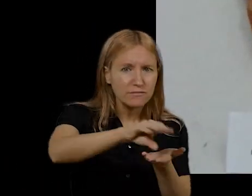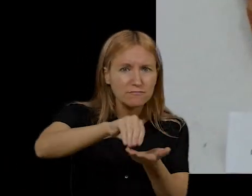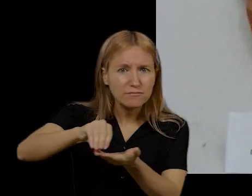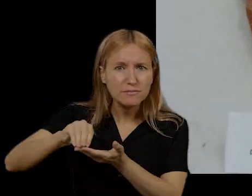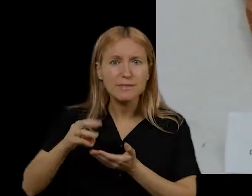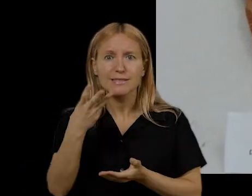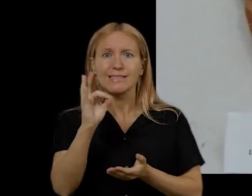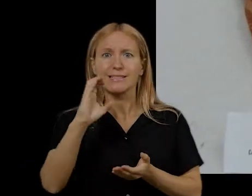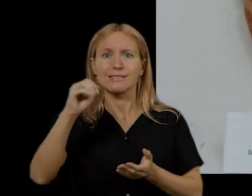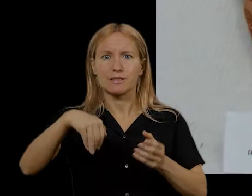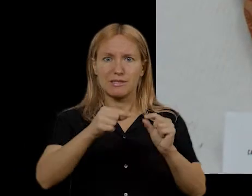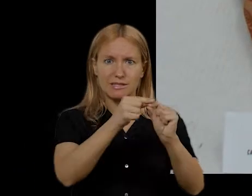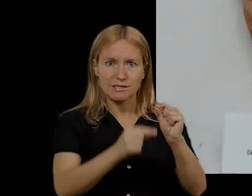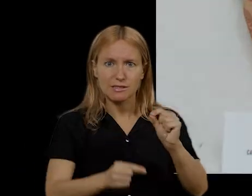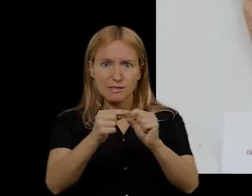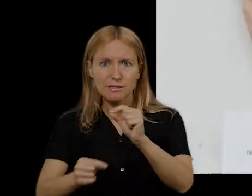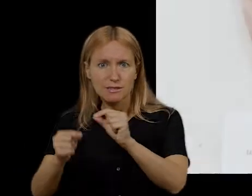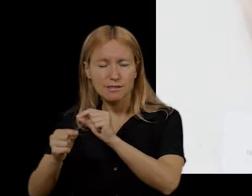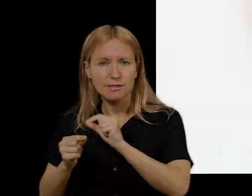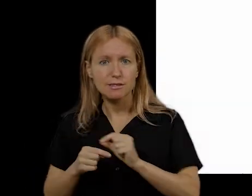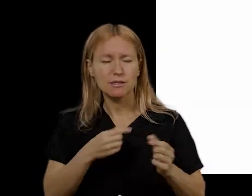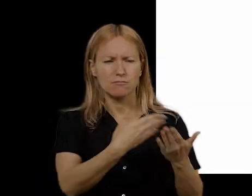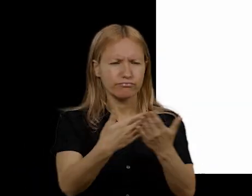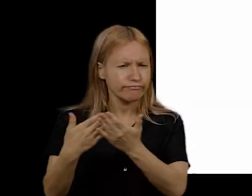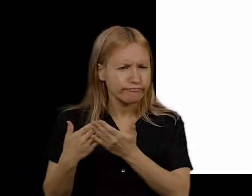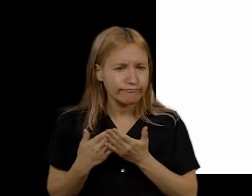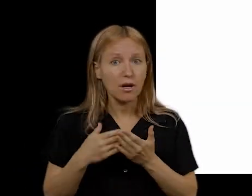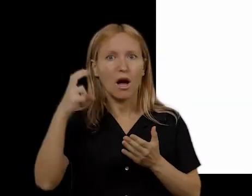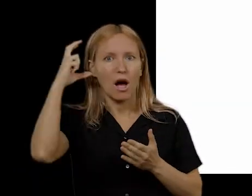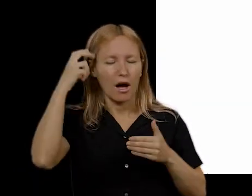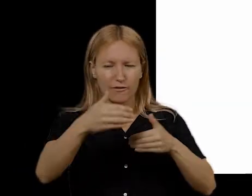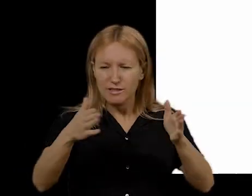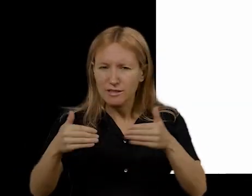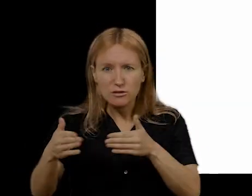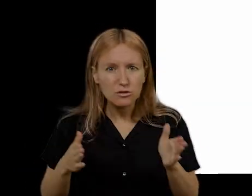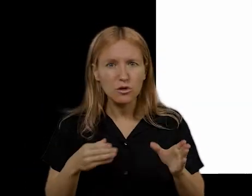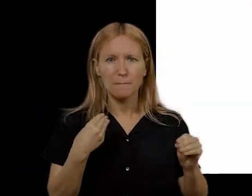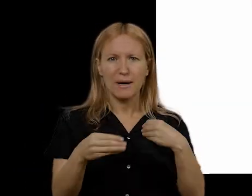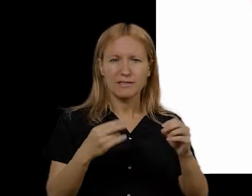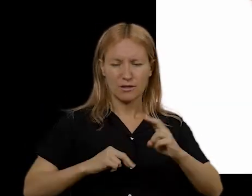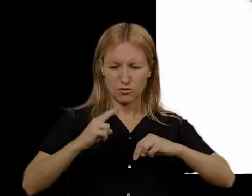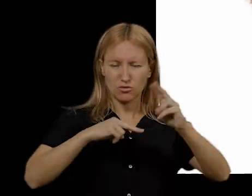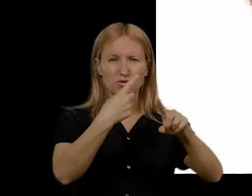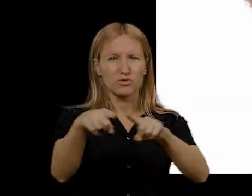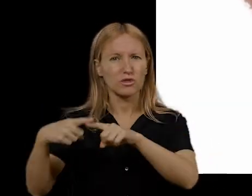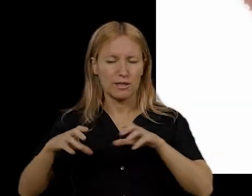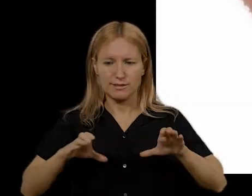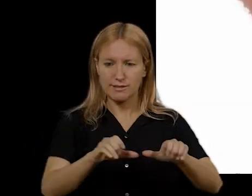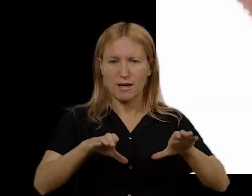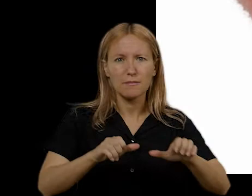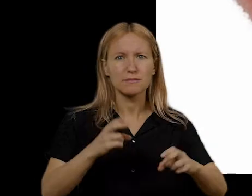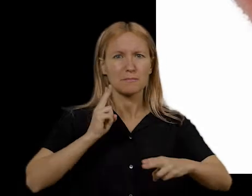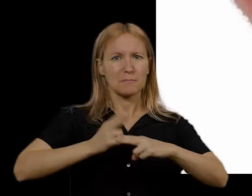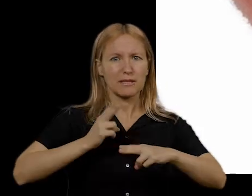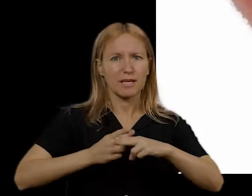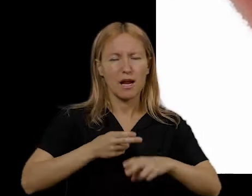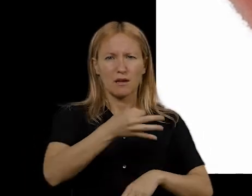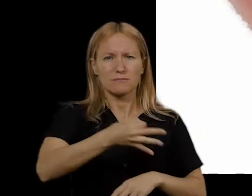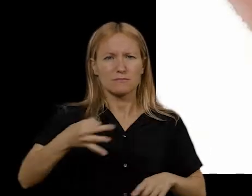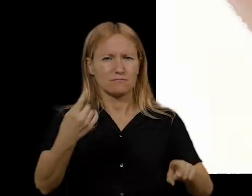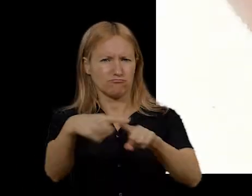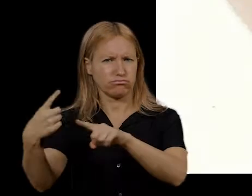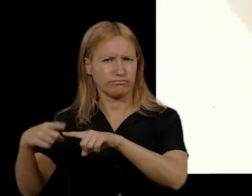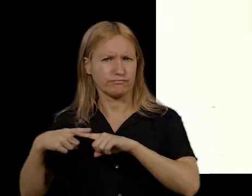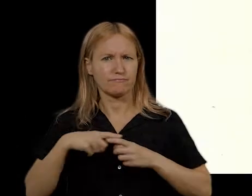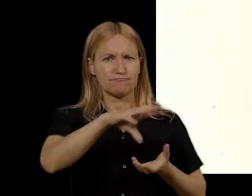diferents cales a 30 centímetres de fundària, i en documentaria restes d'habitacions i abundants materials constructius, ceràmics, metàl·lics